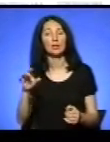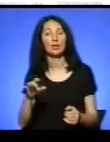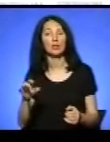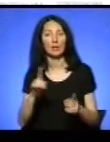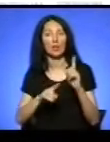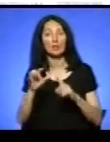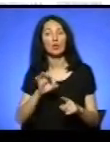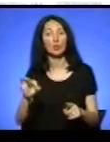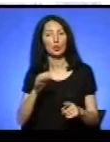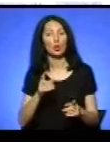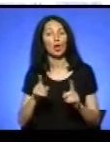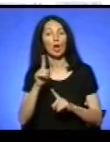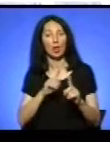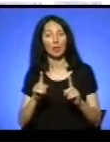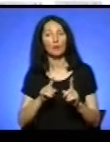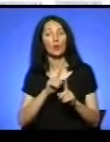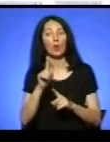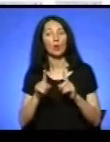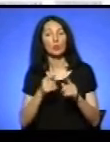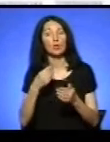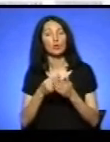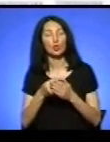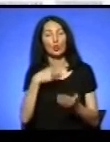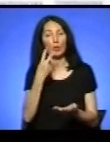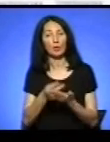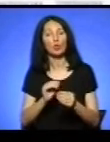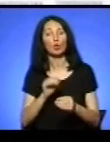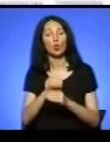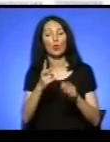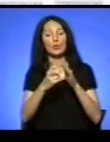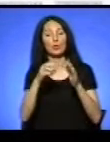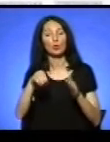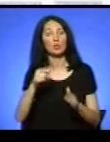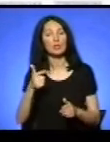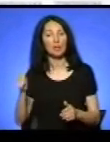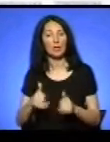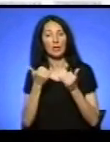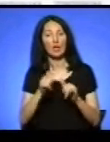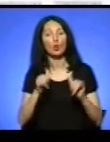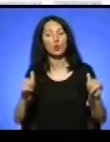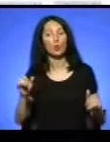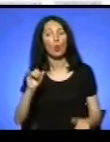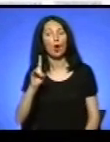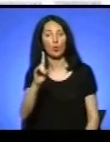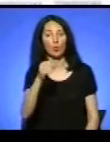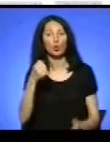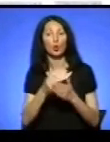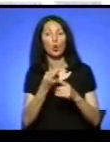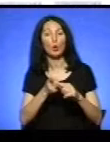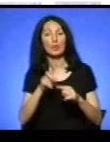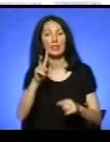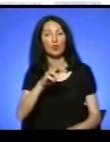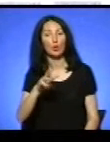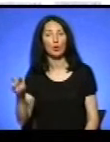обласного бюджету передбачено додатково 700 тисяч гривень на розвиток аеропорту до тих 2 мільйонів, які були проголосовані 8